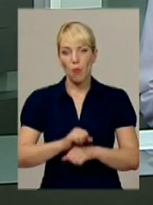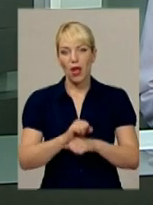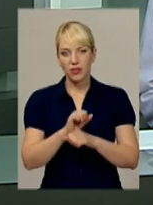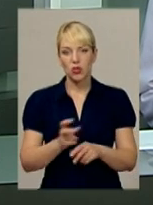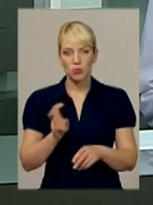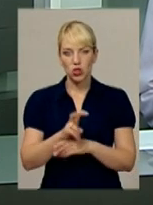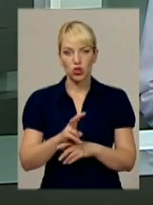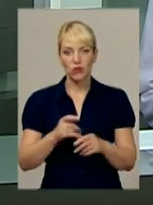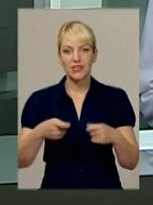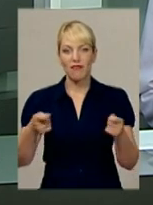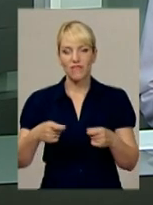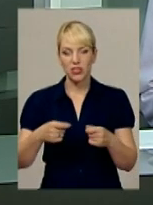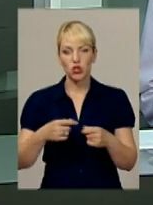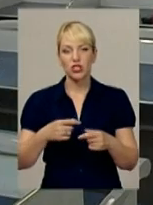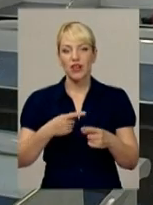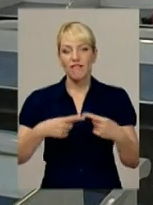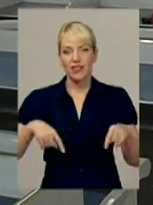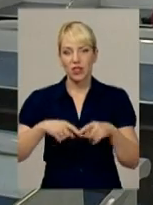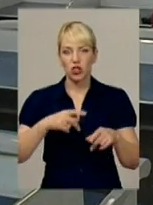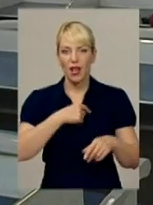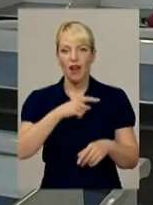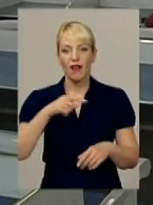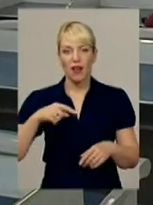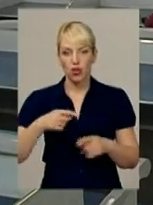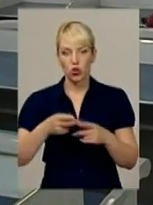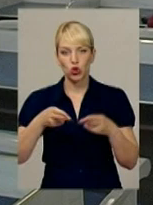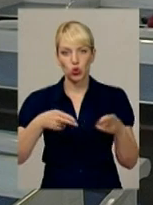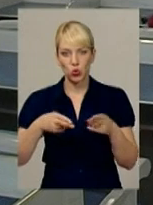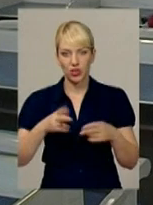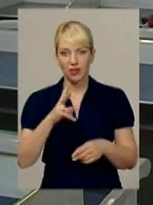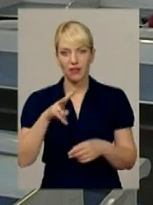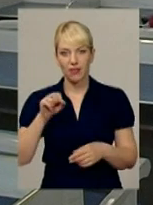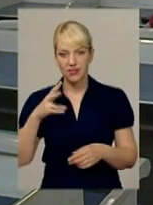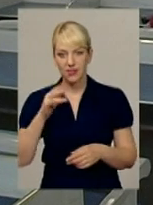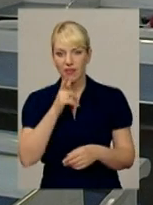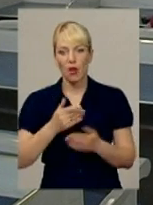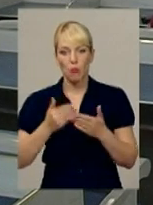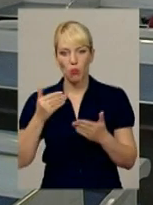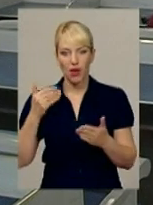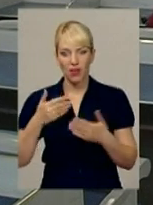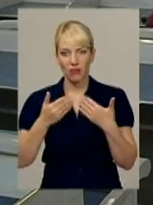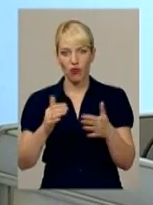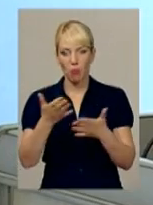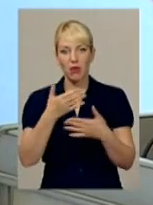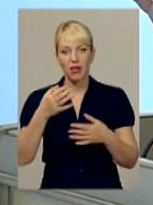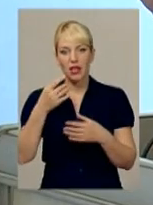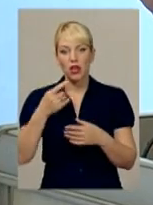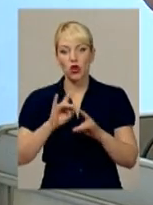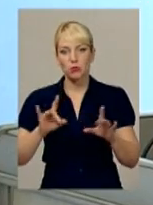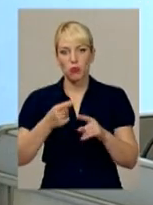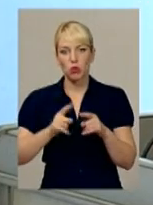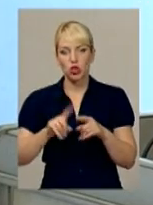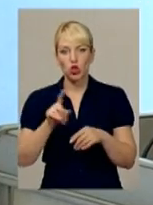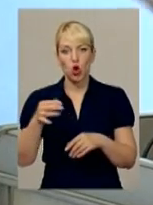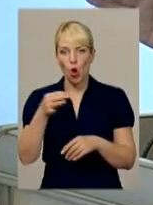завідувач відділення кардіохірургії обласної лікарні Андрій Кланца. Нагадаю, у попередніх випусках ми розповідали про те, що обласні